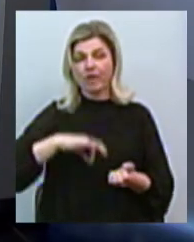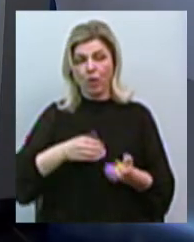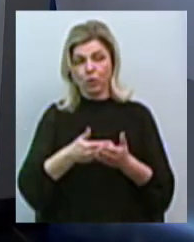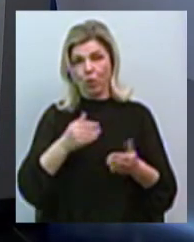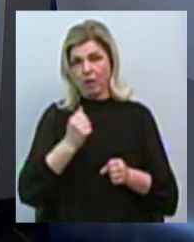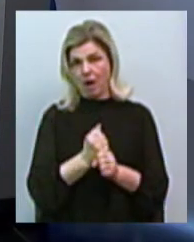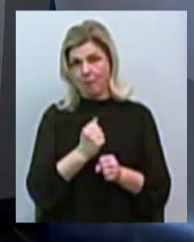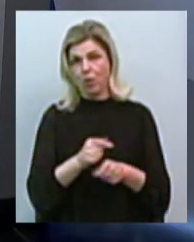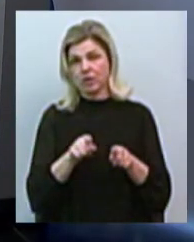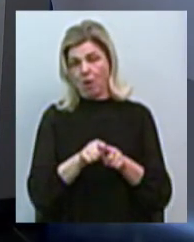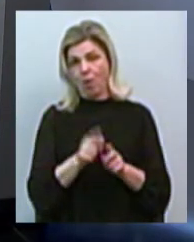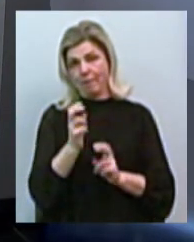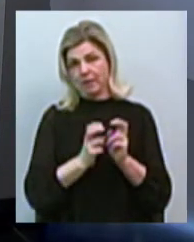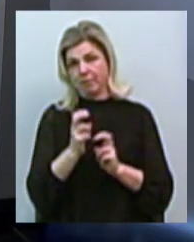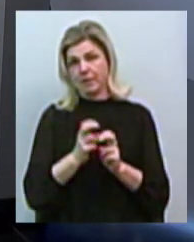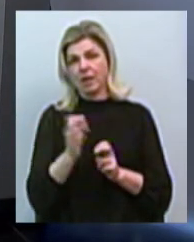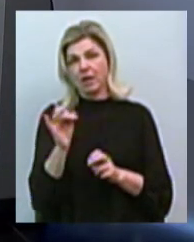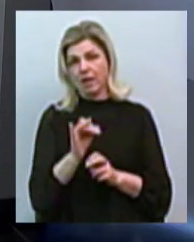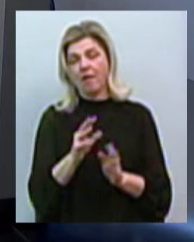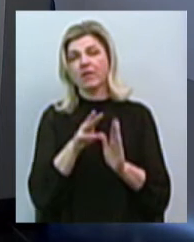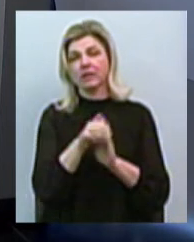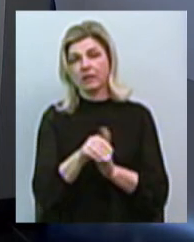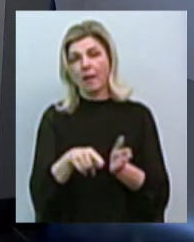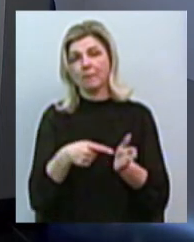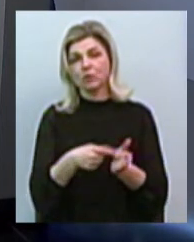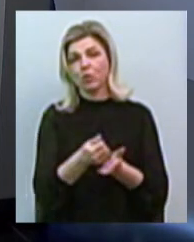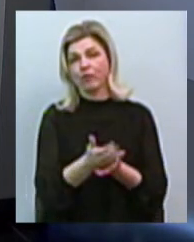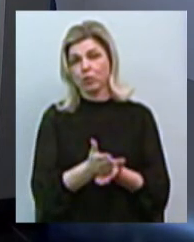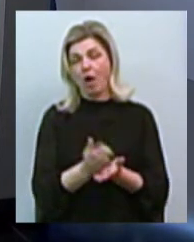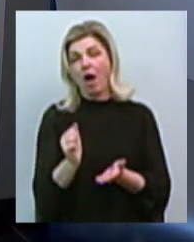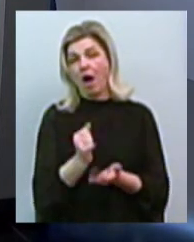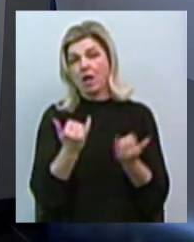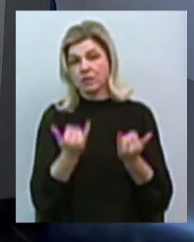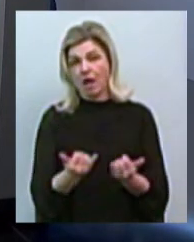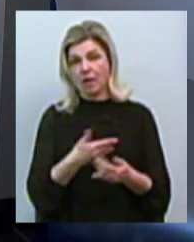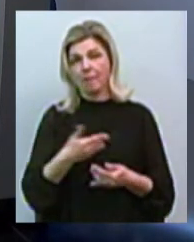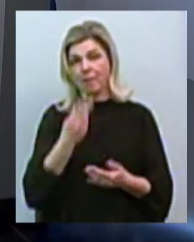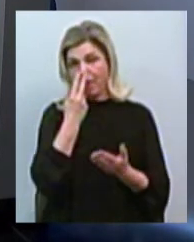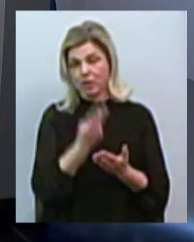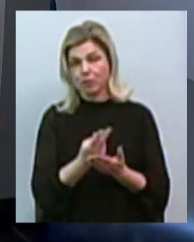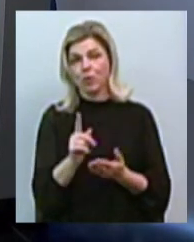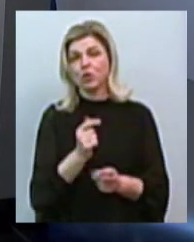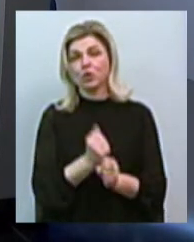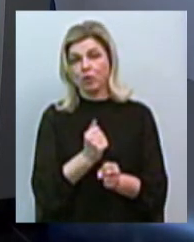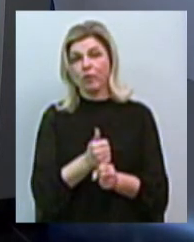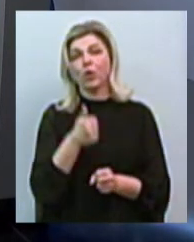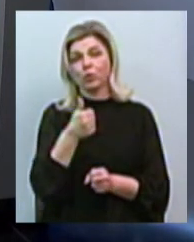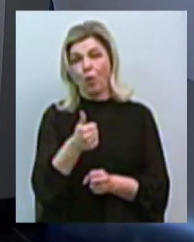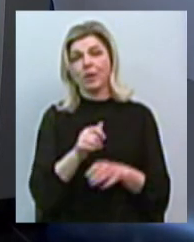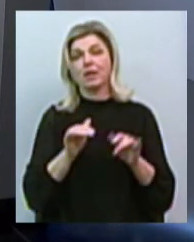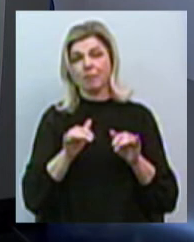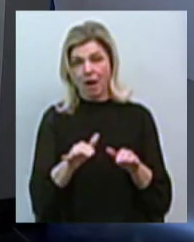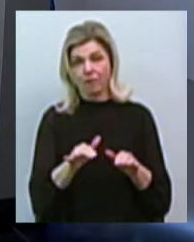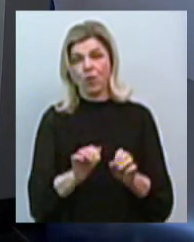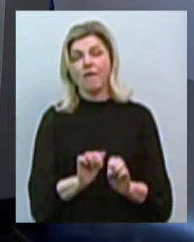цього підприємства і вкладав також в міську інфраструктуру. А зараз ми бачимо, що зробили добру справу, віддали